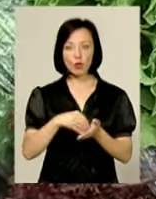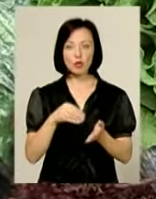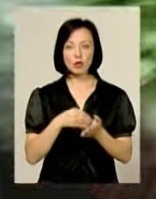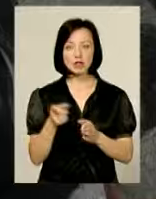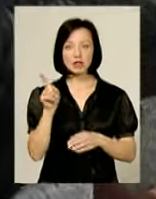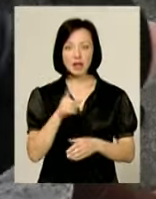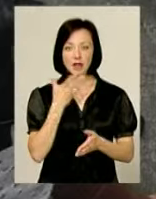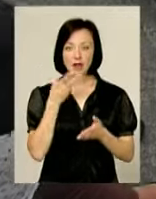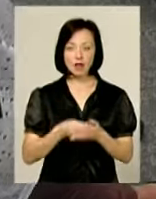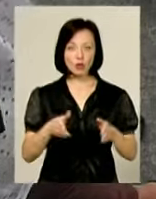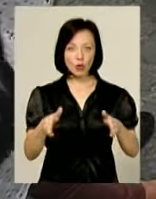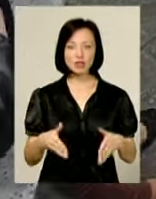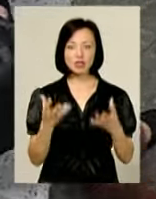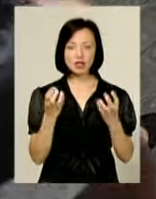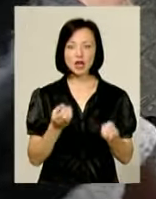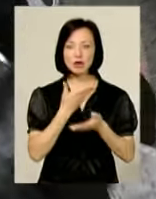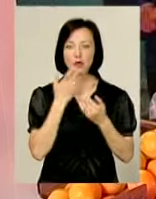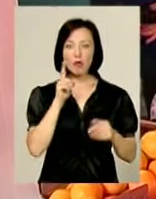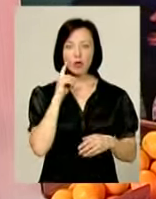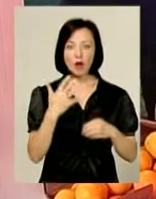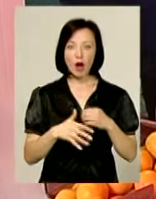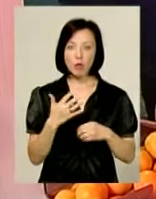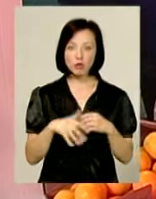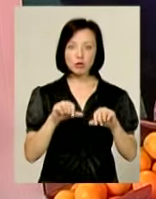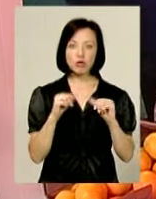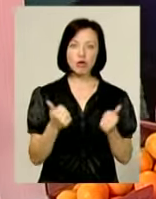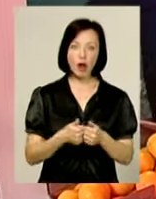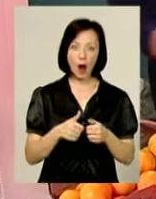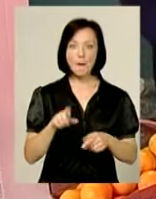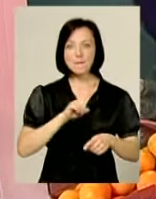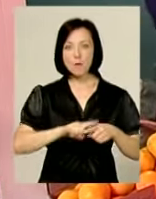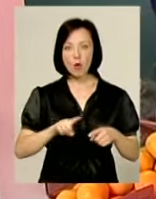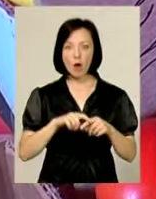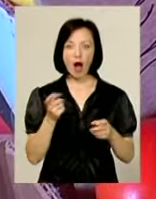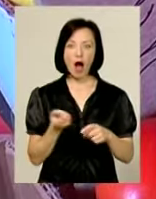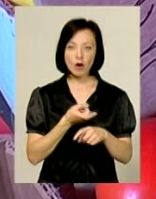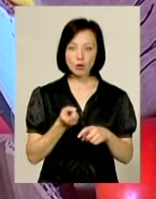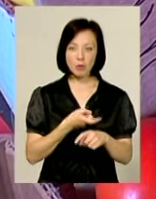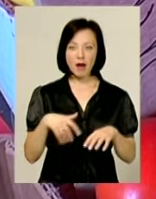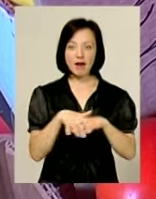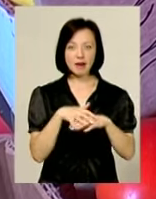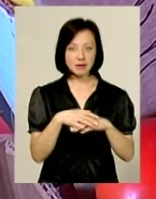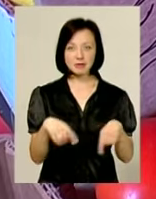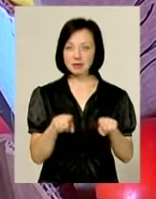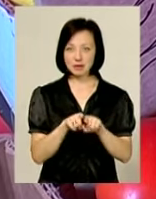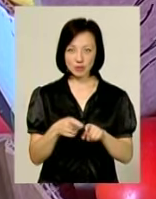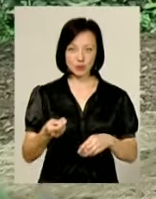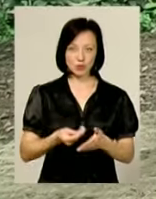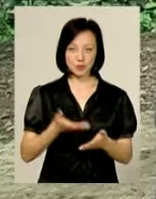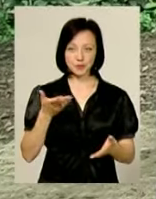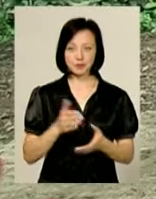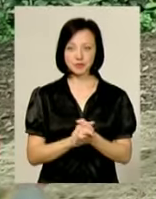те, чого на власному городі ще немає – молоду капусту, боряк, моркву і картоплю. Ринкові ціни на такі овочі немаленькі.